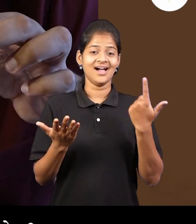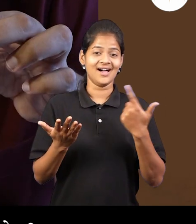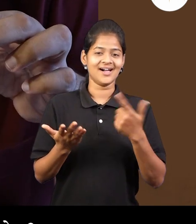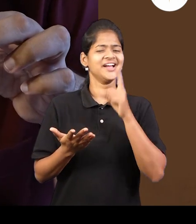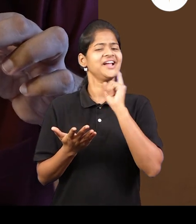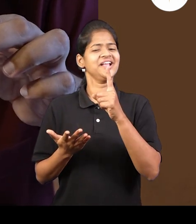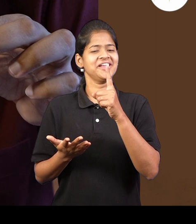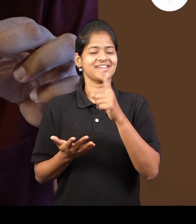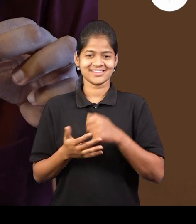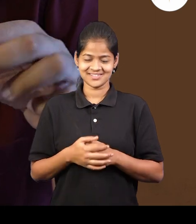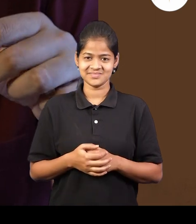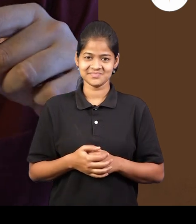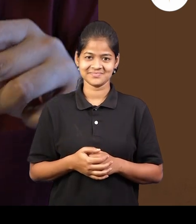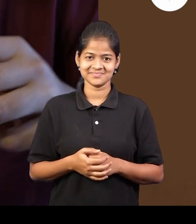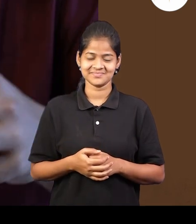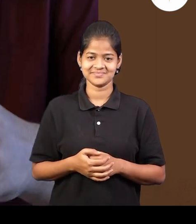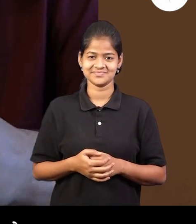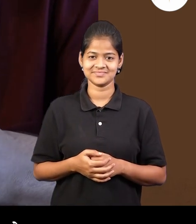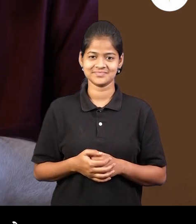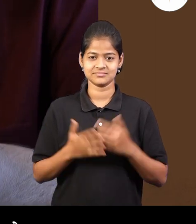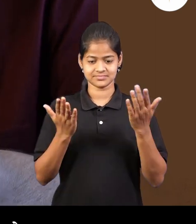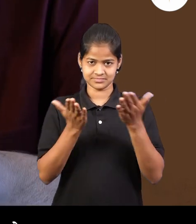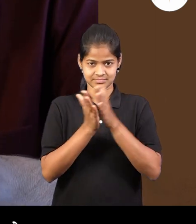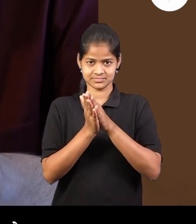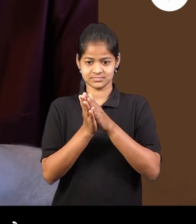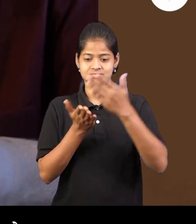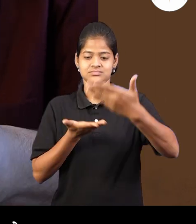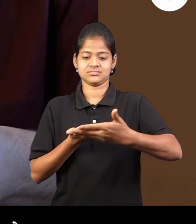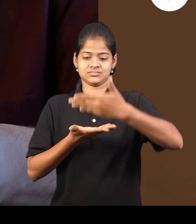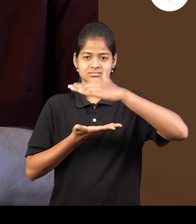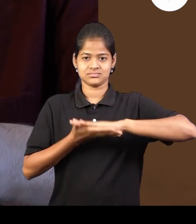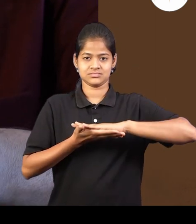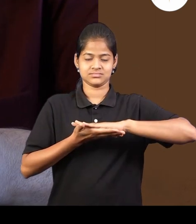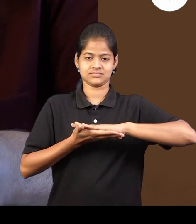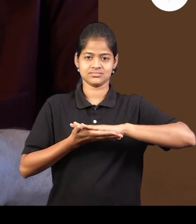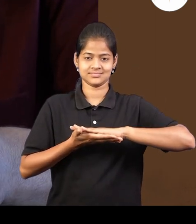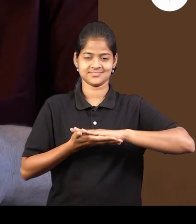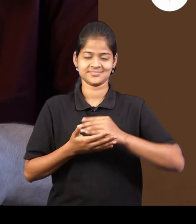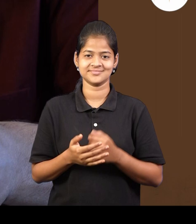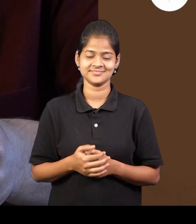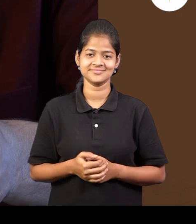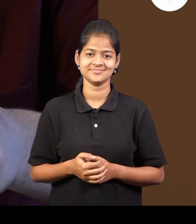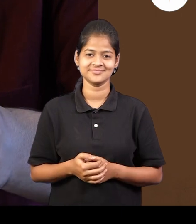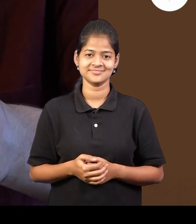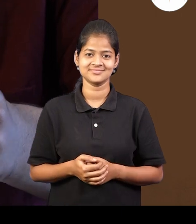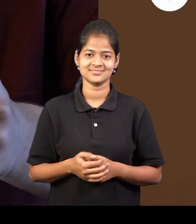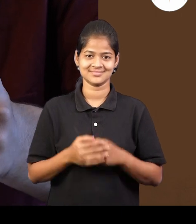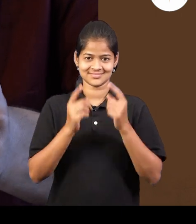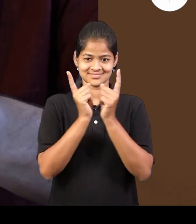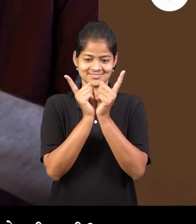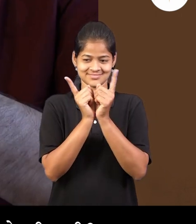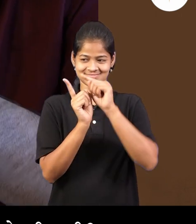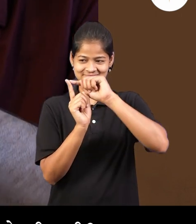रेशा दिशता है .3 शाबमास आता हे मी, उना दुमड़तो अनी आणखी नेगधा करूल हे बग